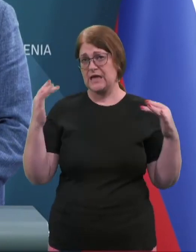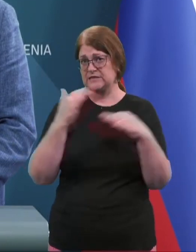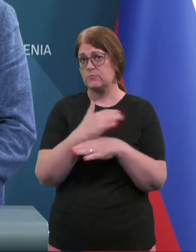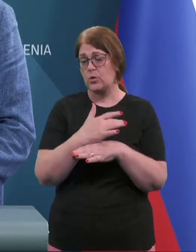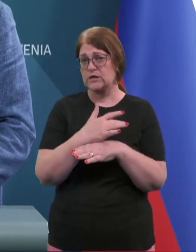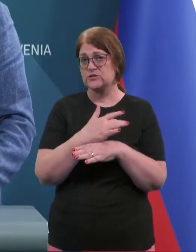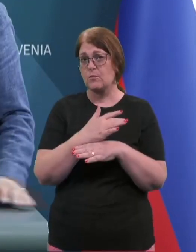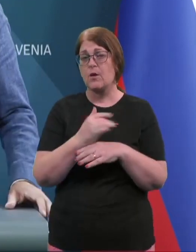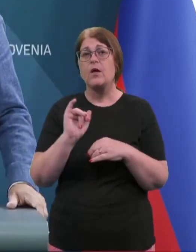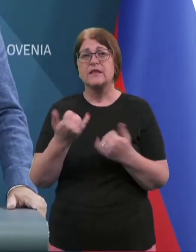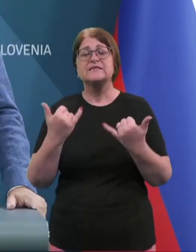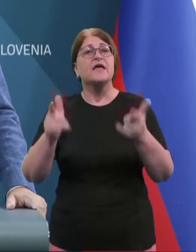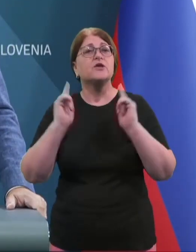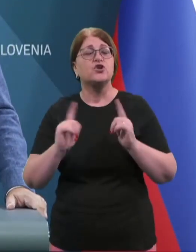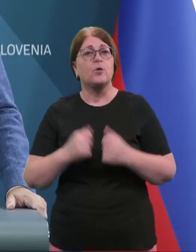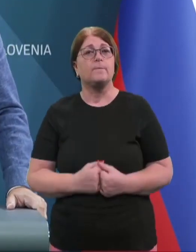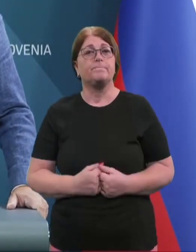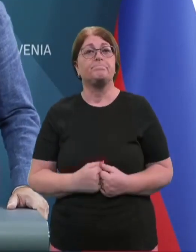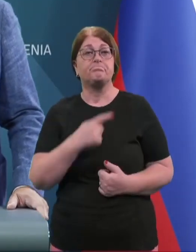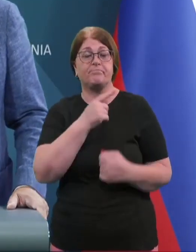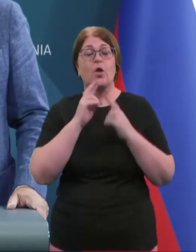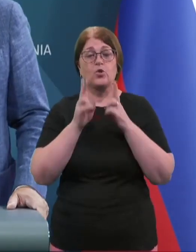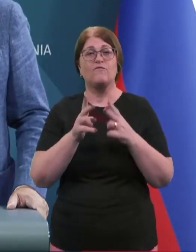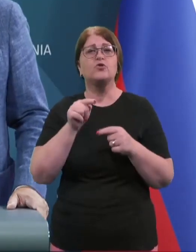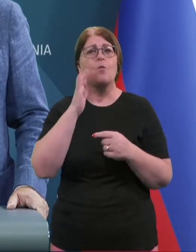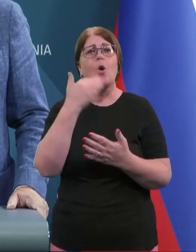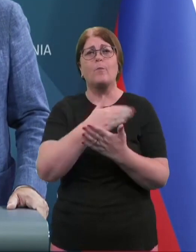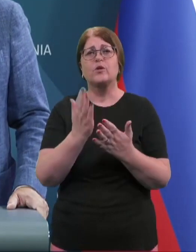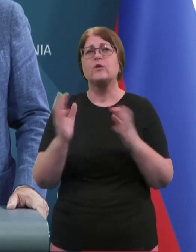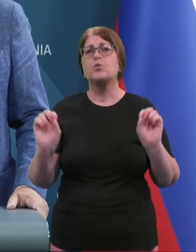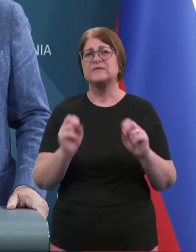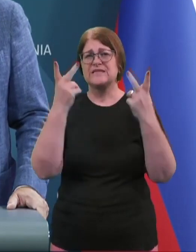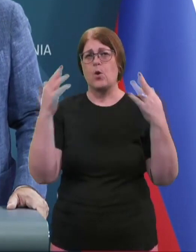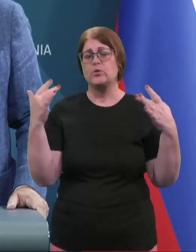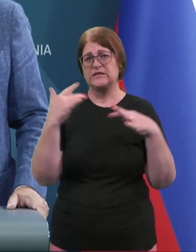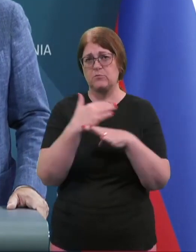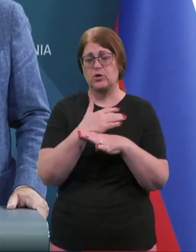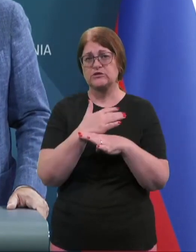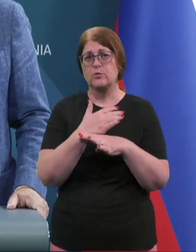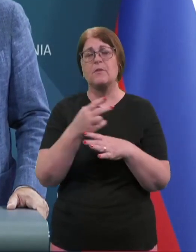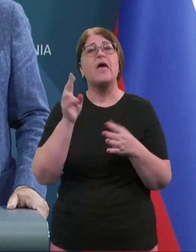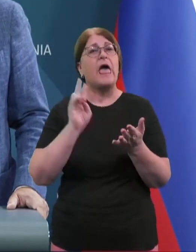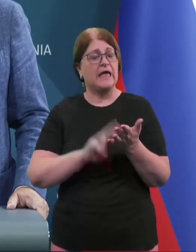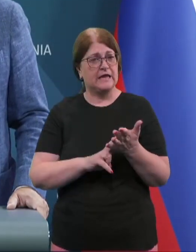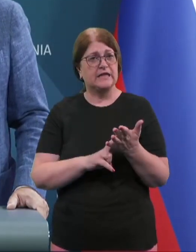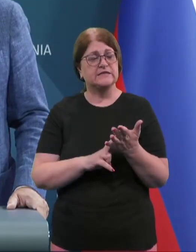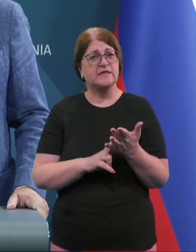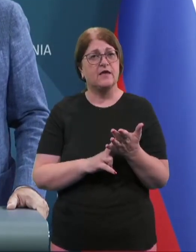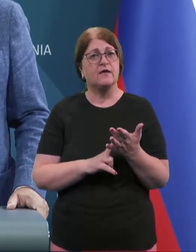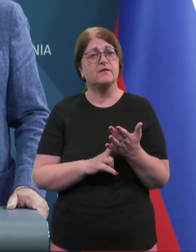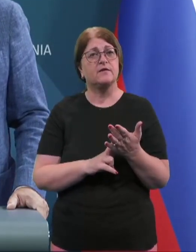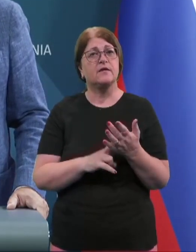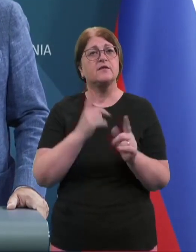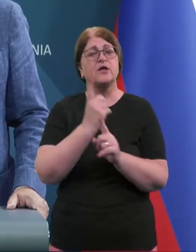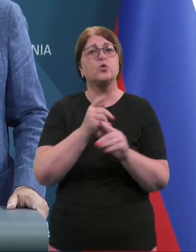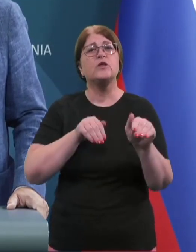zdaj čakamo, hvala ljubo. Ja, to bo opredelil stavkovni sporozum, res je, da je tudi